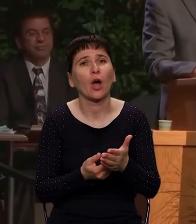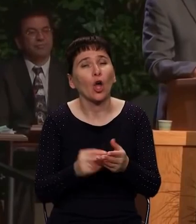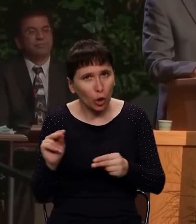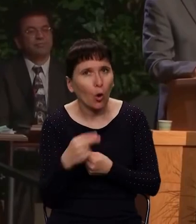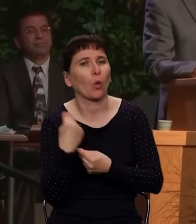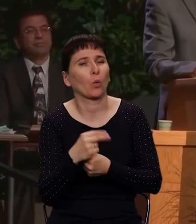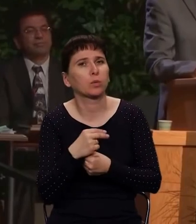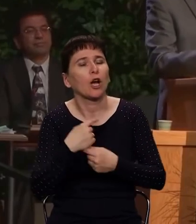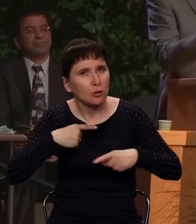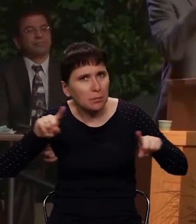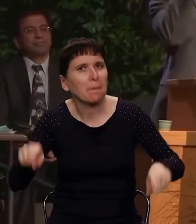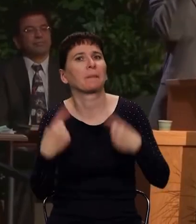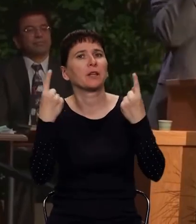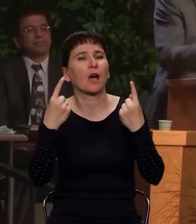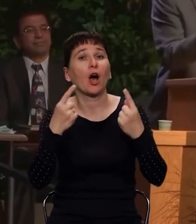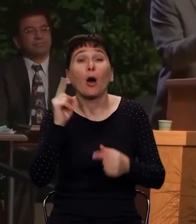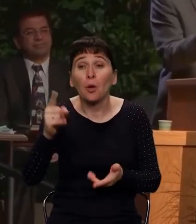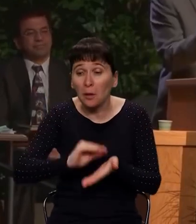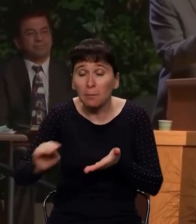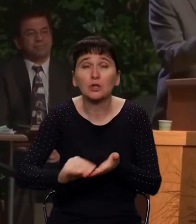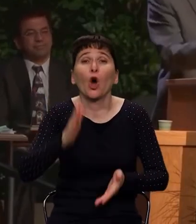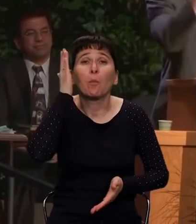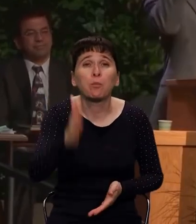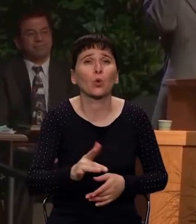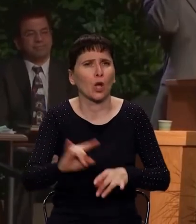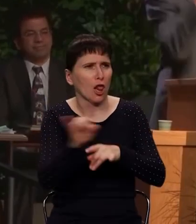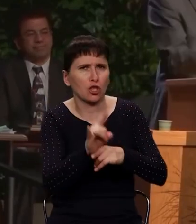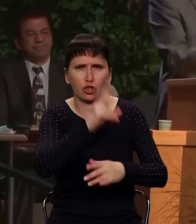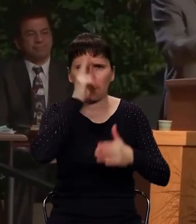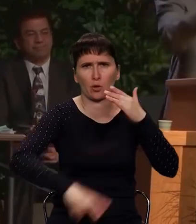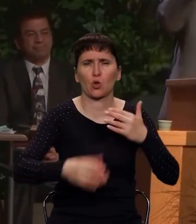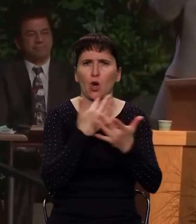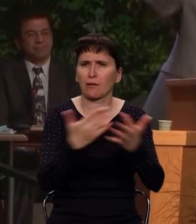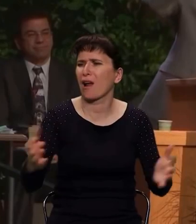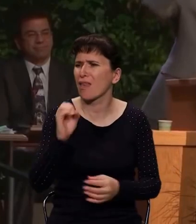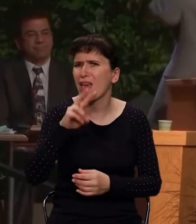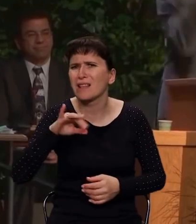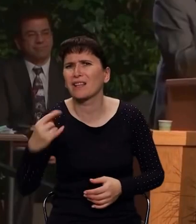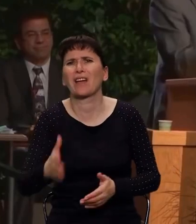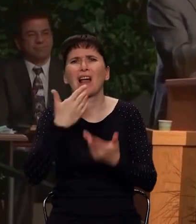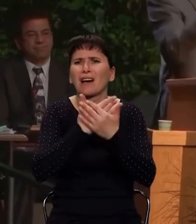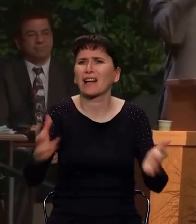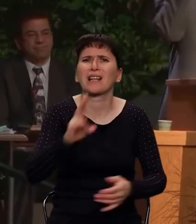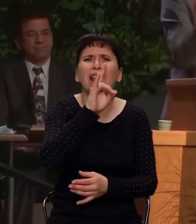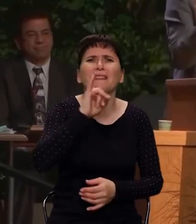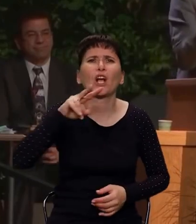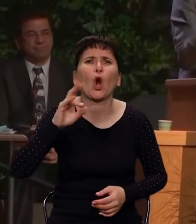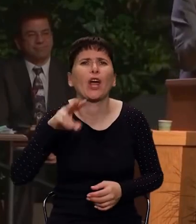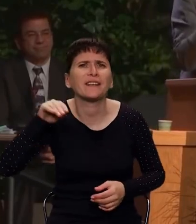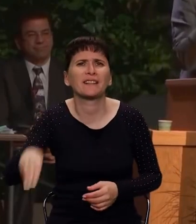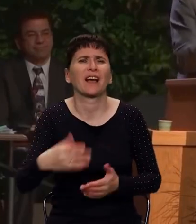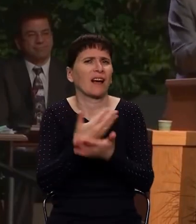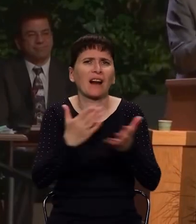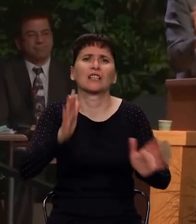лжеучителя, придут лжепророки, и это будут и Изавели, и это будут Николаиты, и это все кто